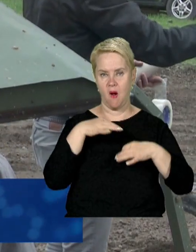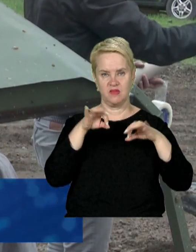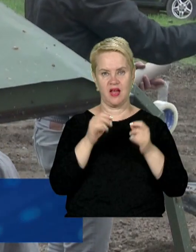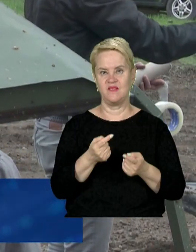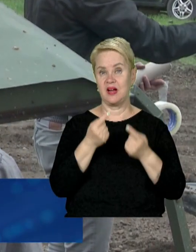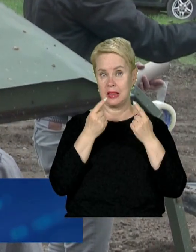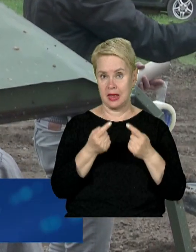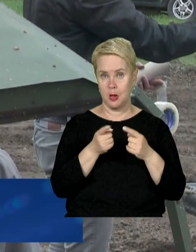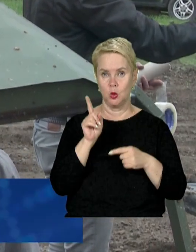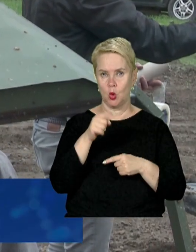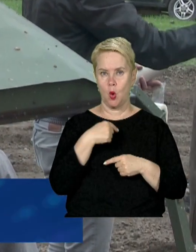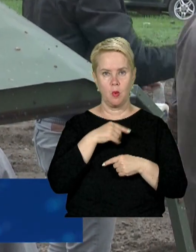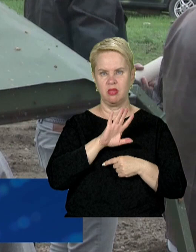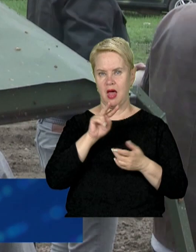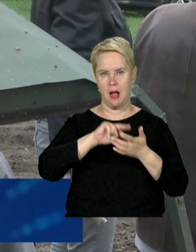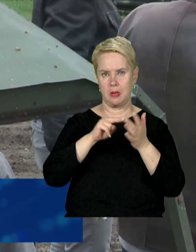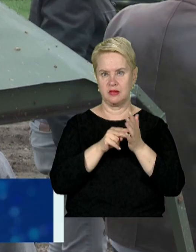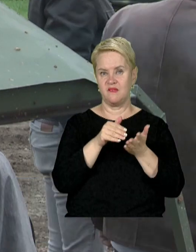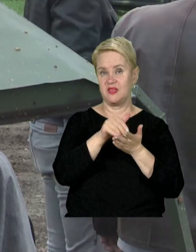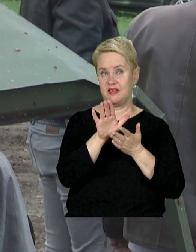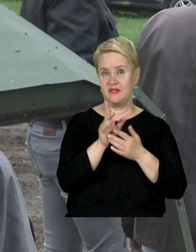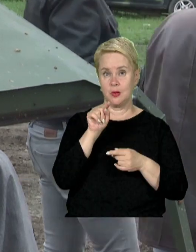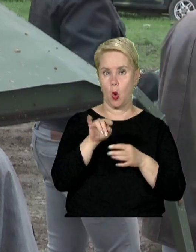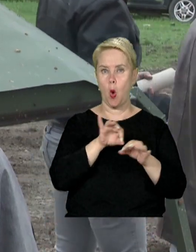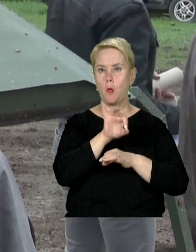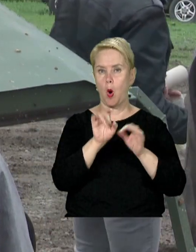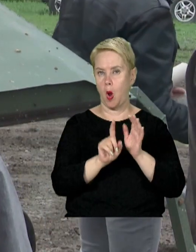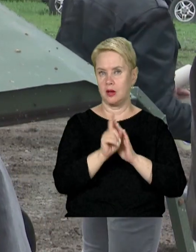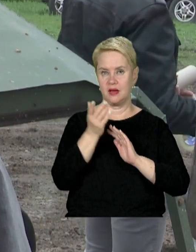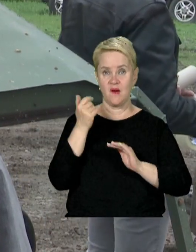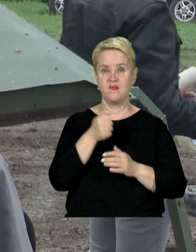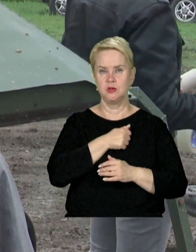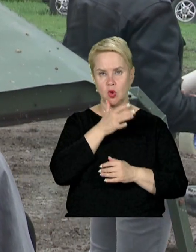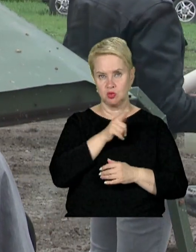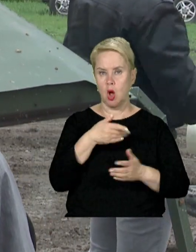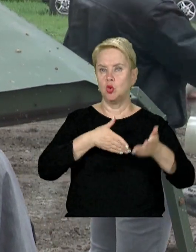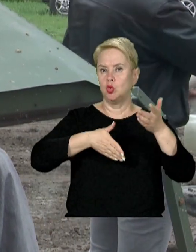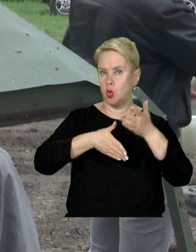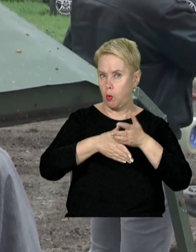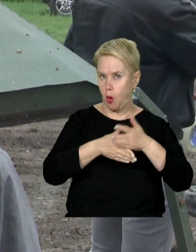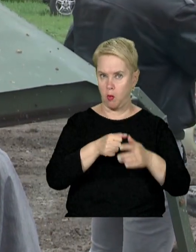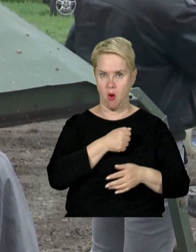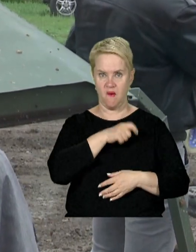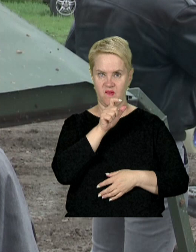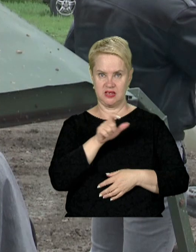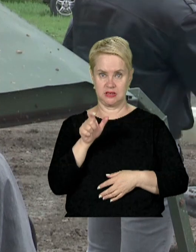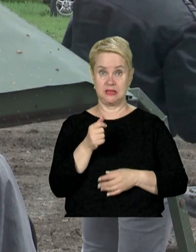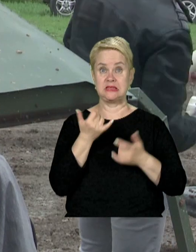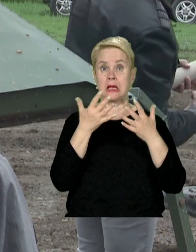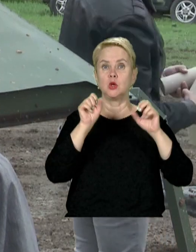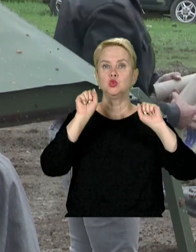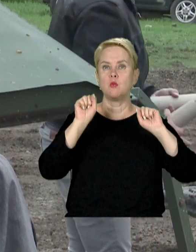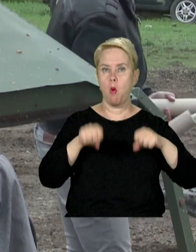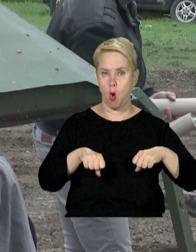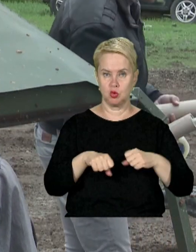дуже великий, тому ми не плануємо відмовлятися від того проєкту. У військовий час допоможемо військовим, скільки